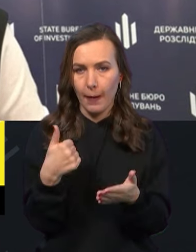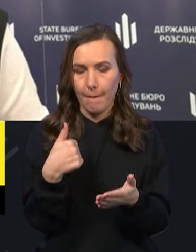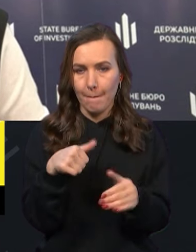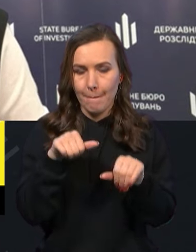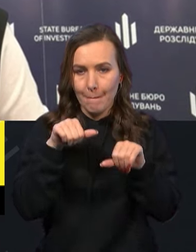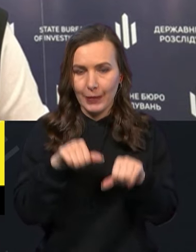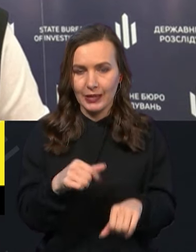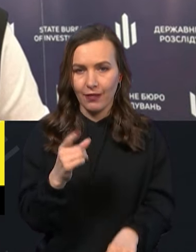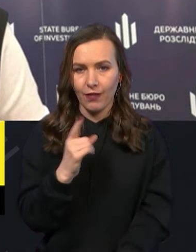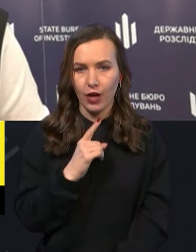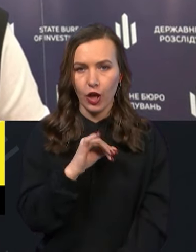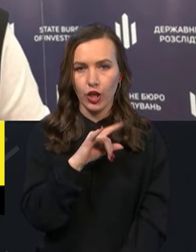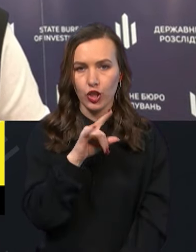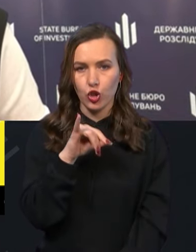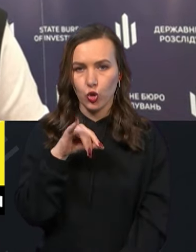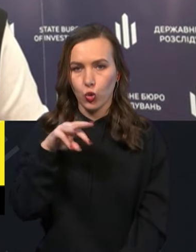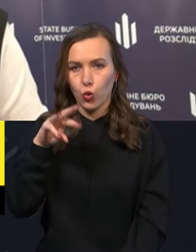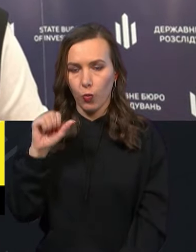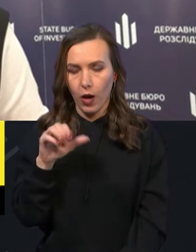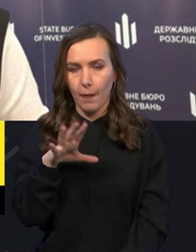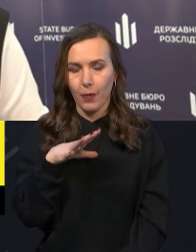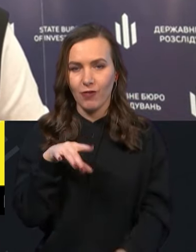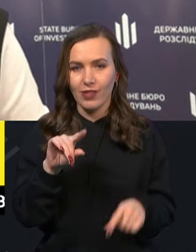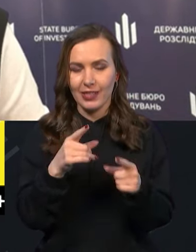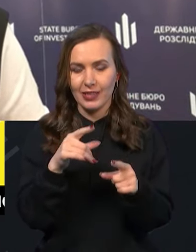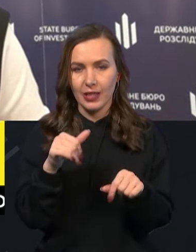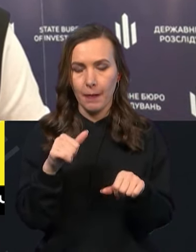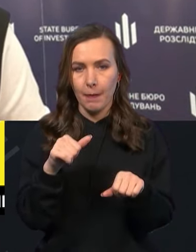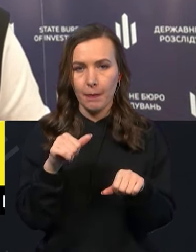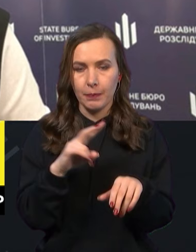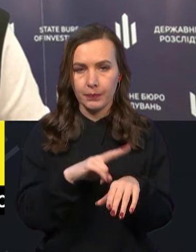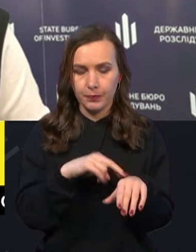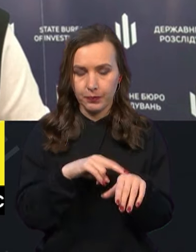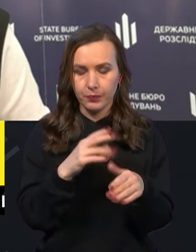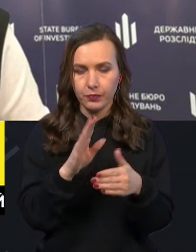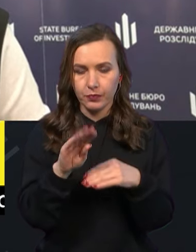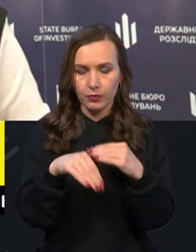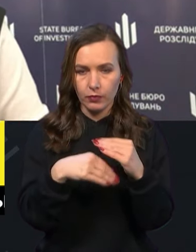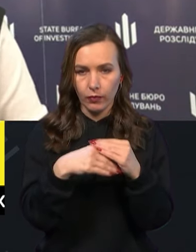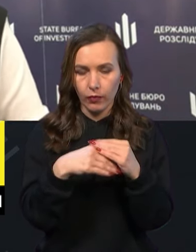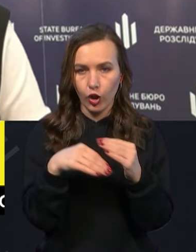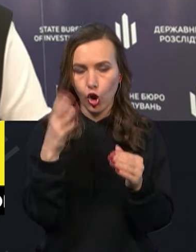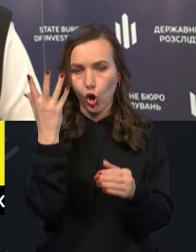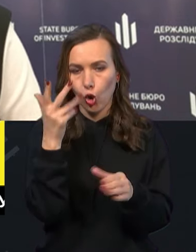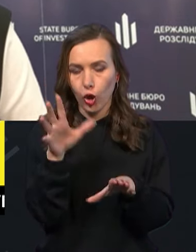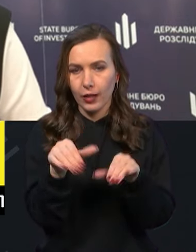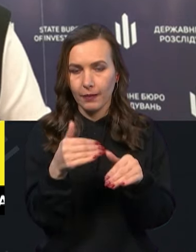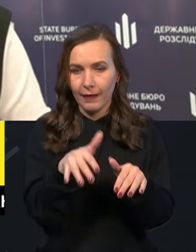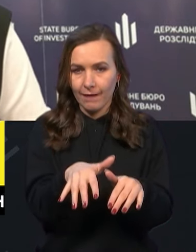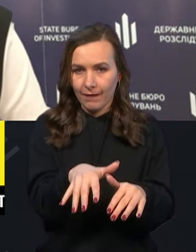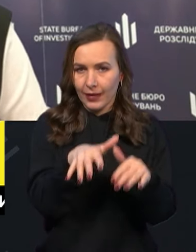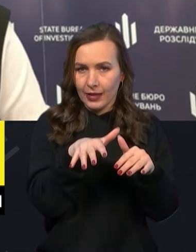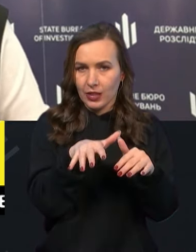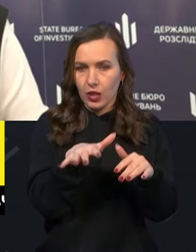Ізюма, який був затриманий правоохоронними органами, він переховувався, коли окупанти відійшли з